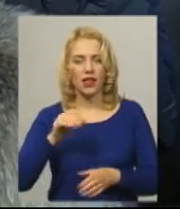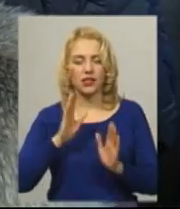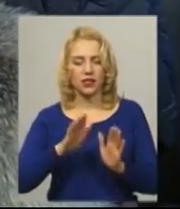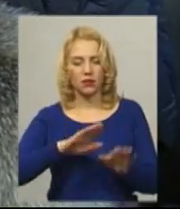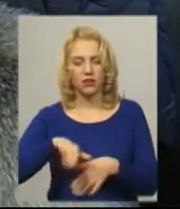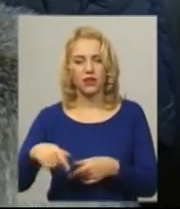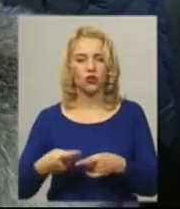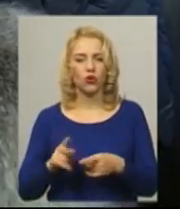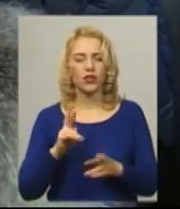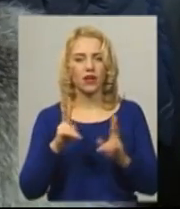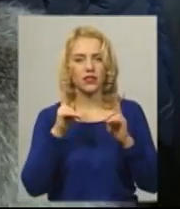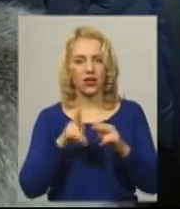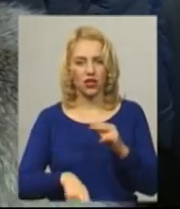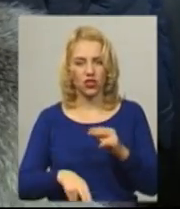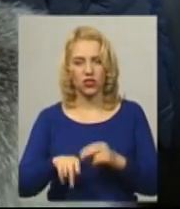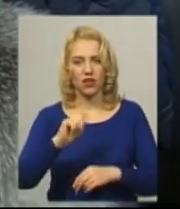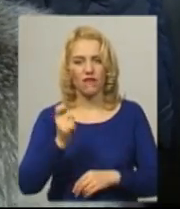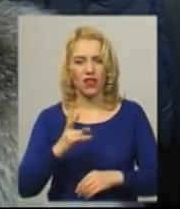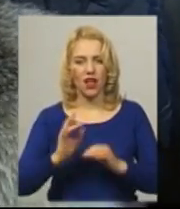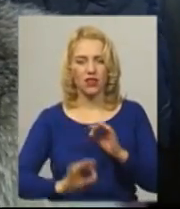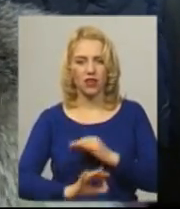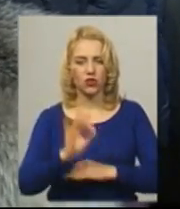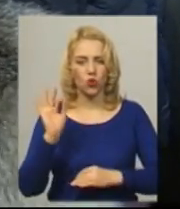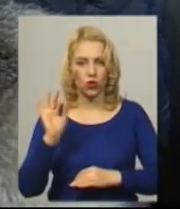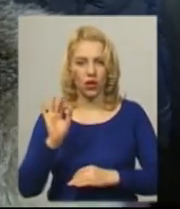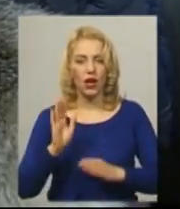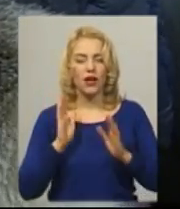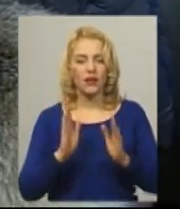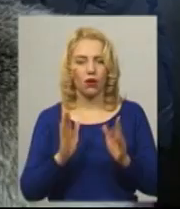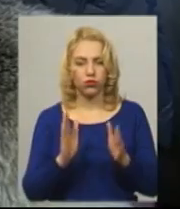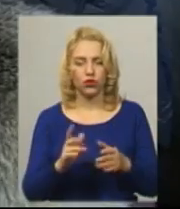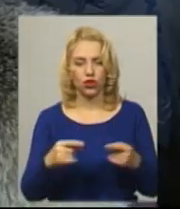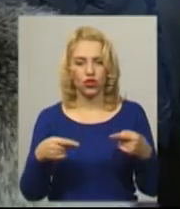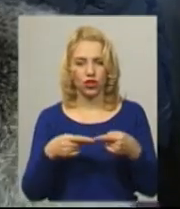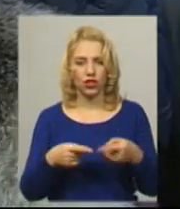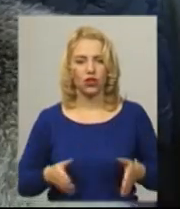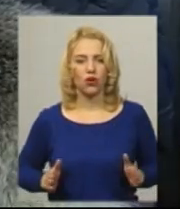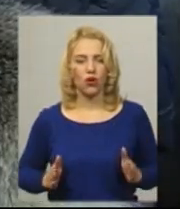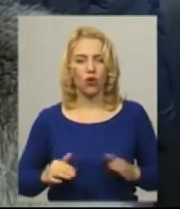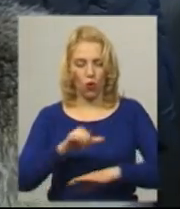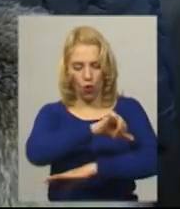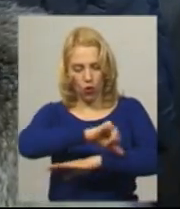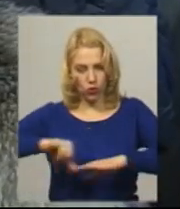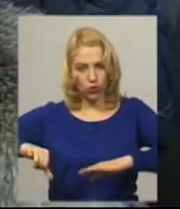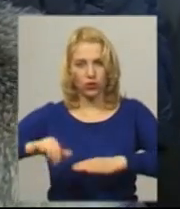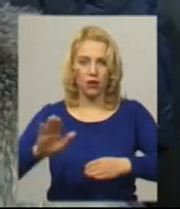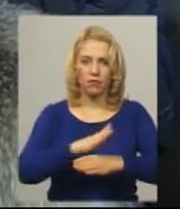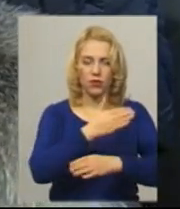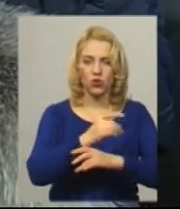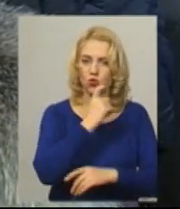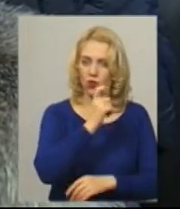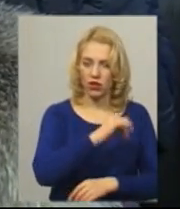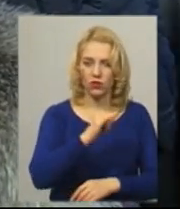як закінчиться війна на Сході, після того, як будуть чіткий кордон між Україною і Росією,